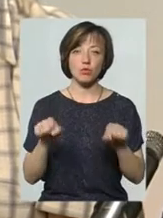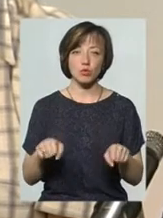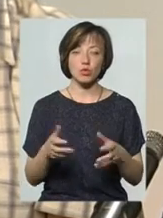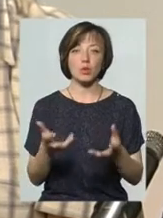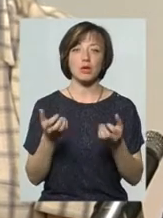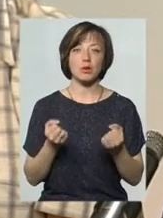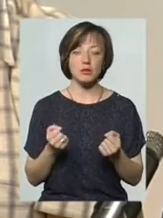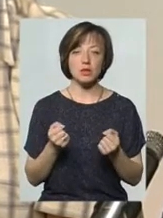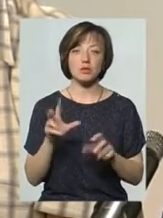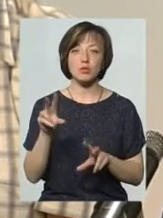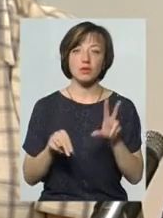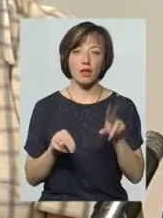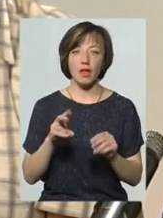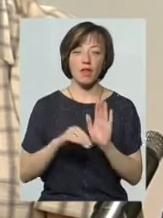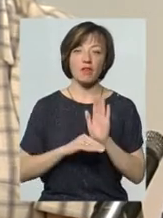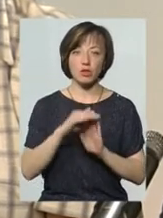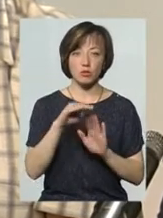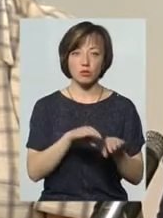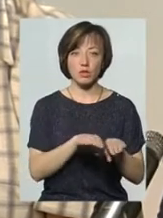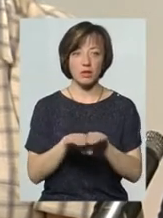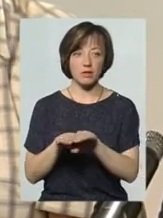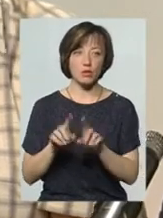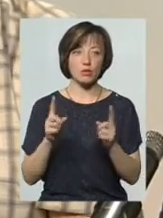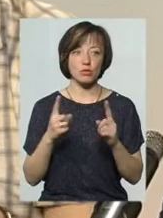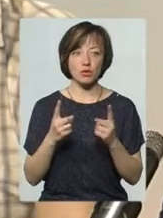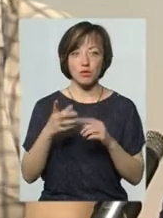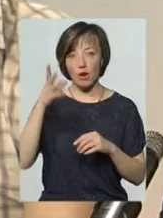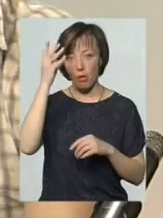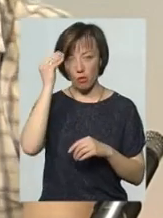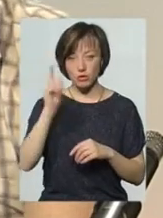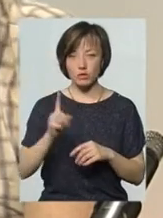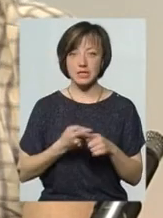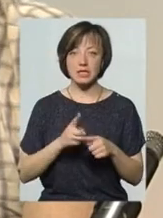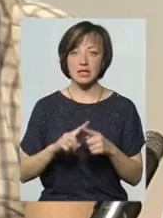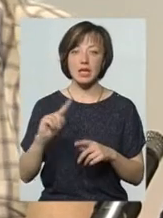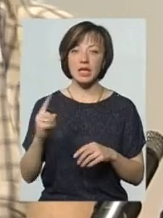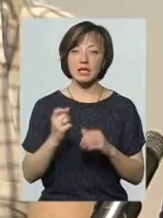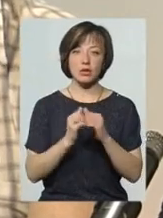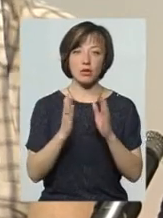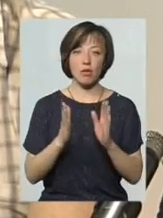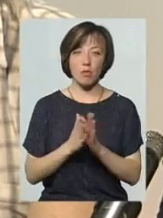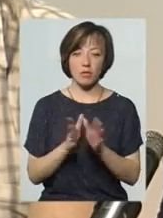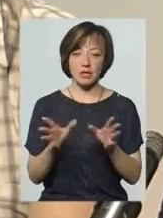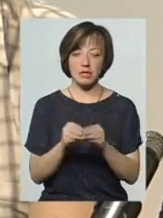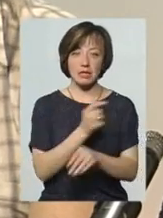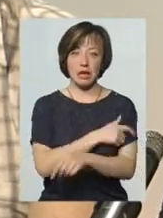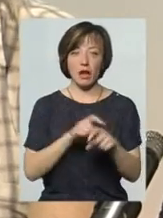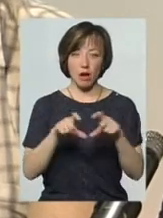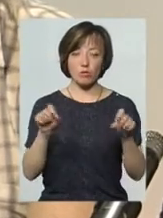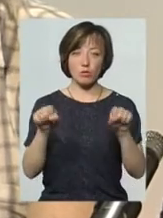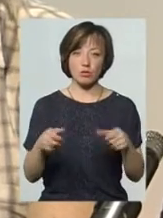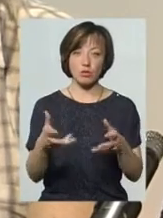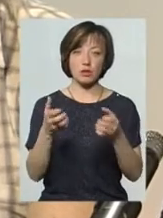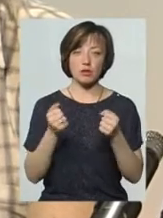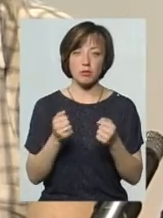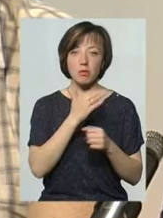отримувати її, сподіваюся, навіть на вищому рівні. Тому що, враховуючи те, що це єдиний комплекс з лікарнею, можна буде отримувати,